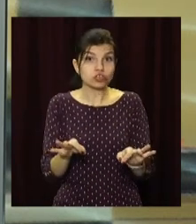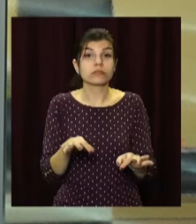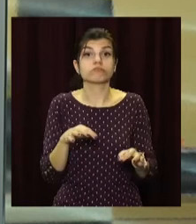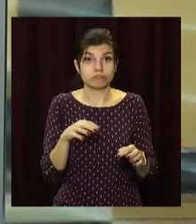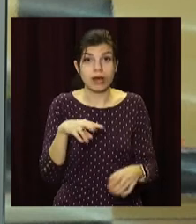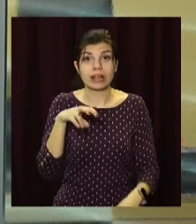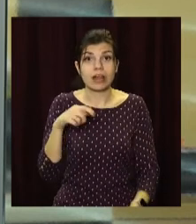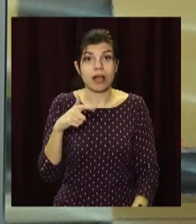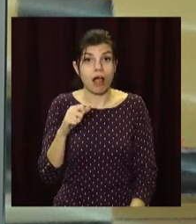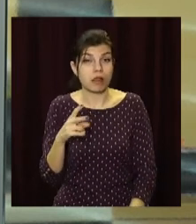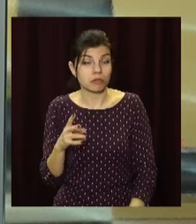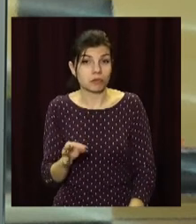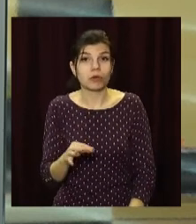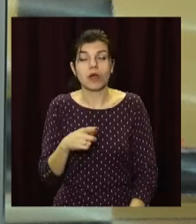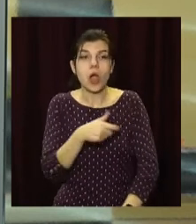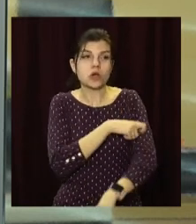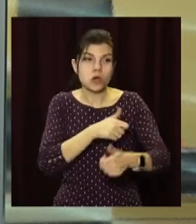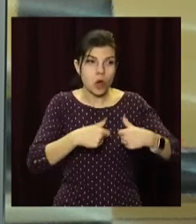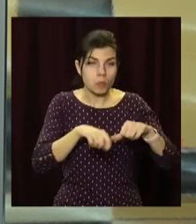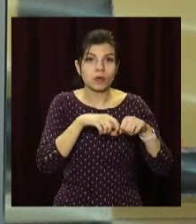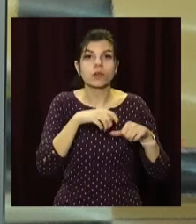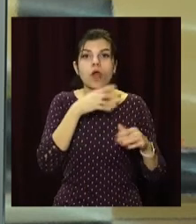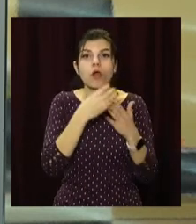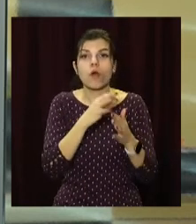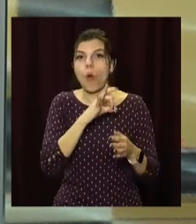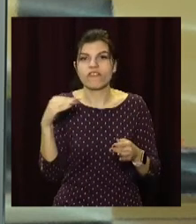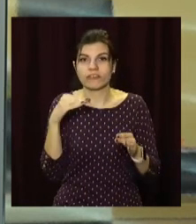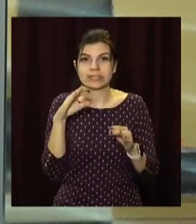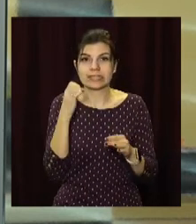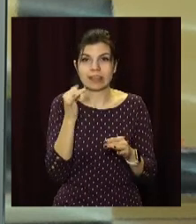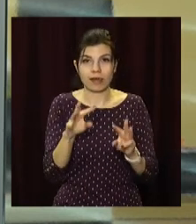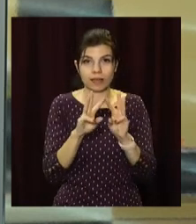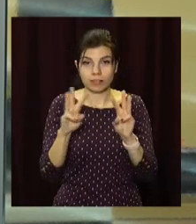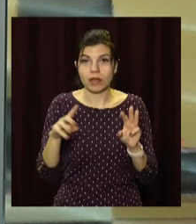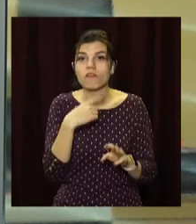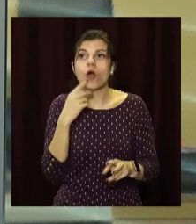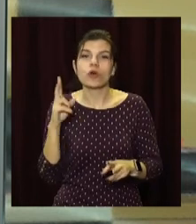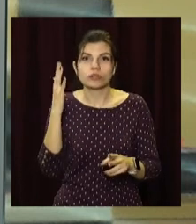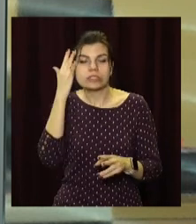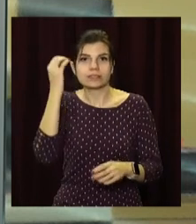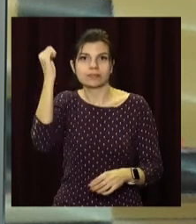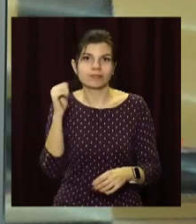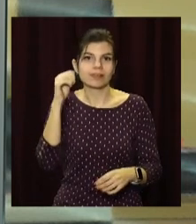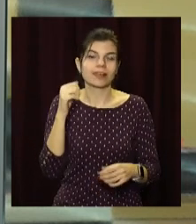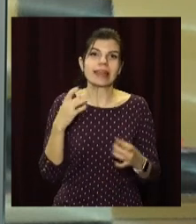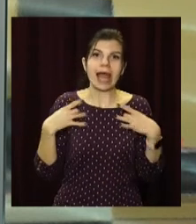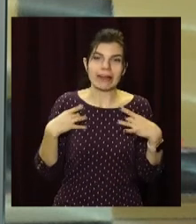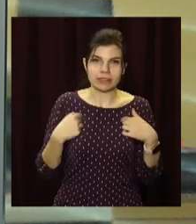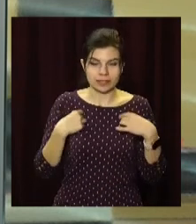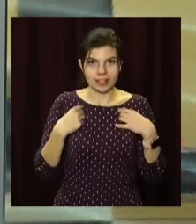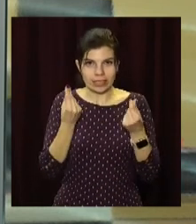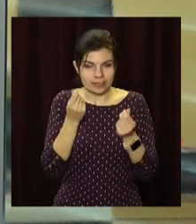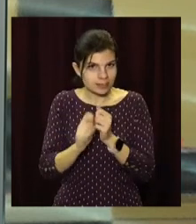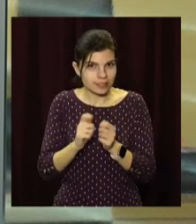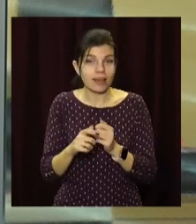Інформація про це комісія оприлюднила на своєму офіційному сайті, тож любителям випробувати долю та полоскати собі нерви від нині